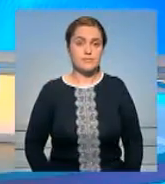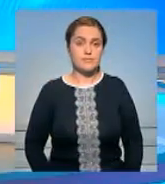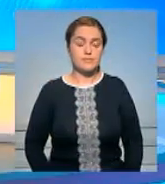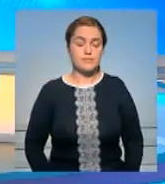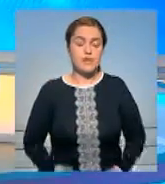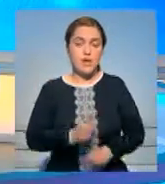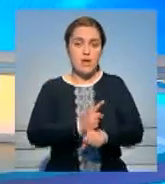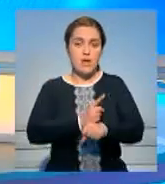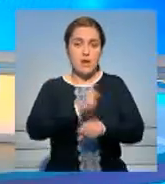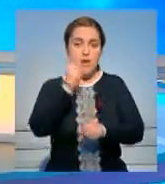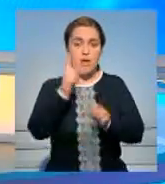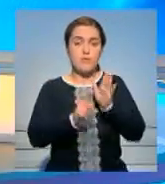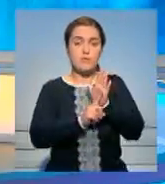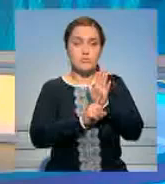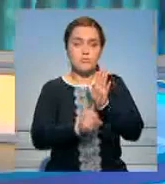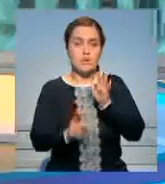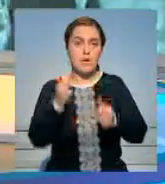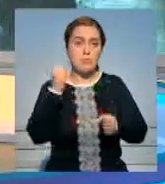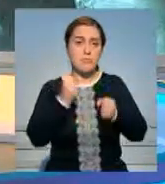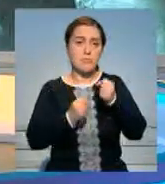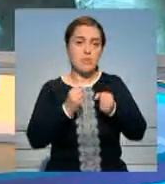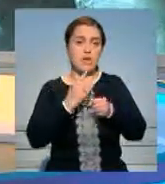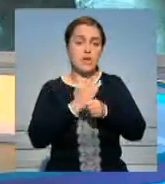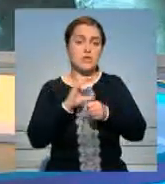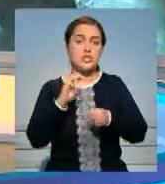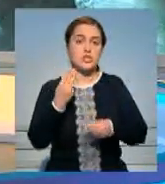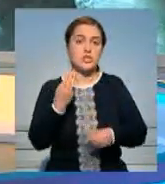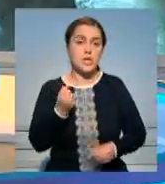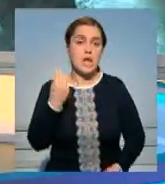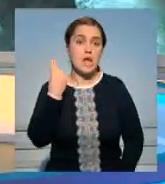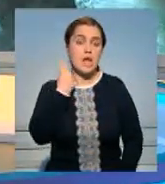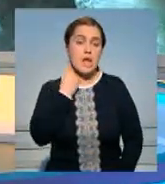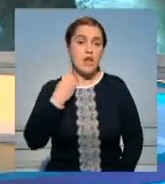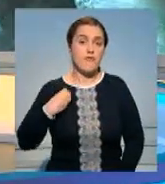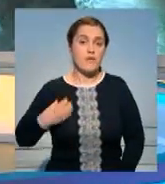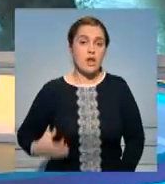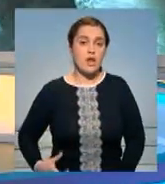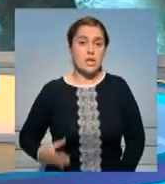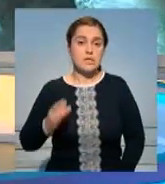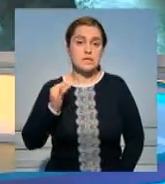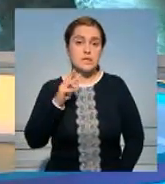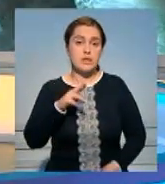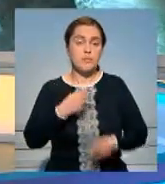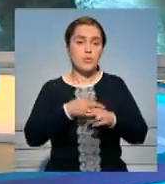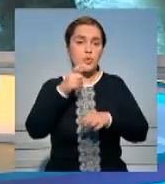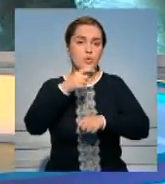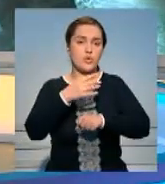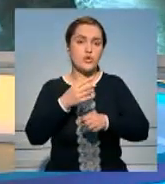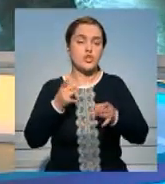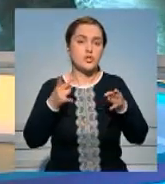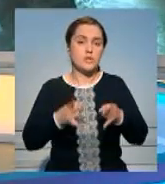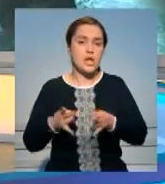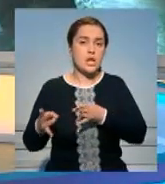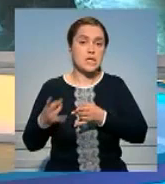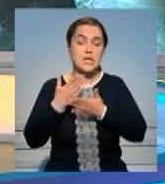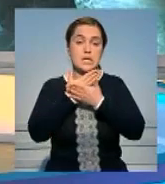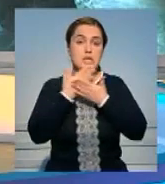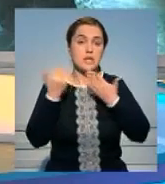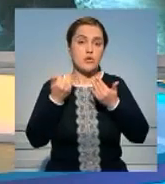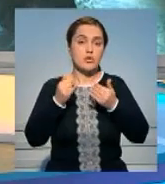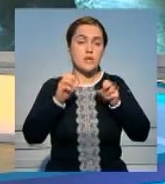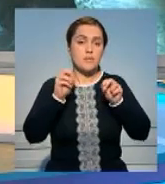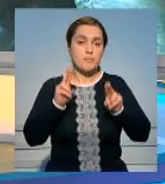Ракетный удар по Сирии международной коалиции США, Британии и Франции не привел к человеческим жертвам, говорится в специальном